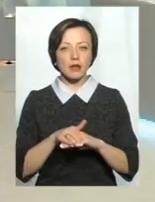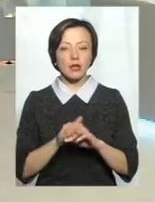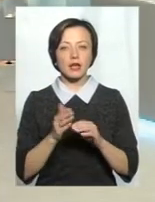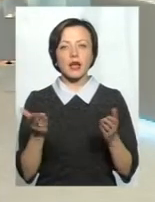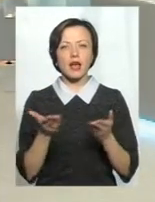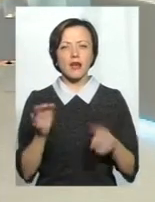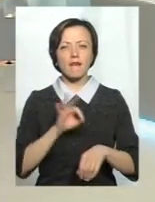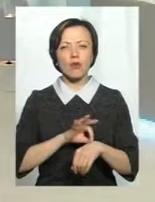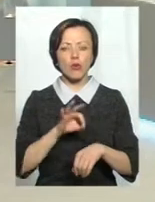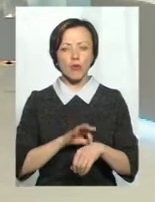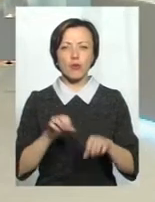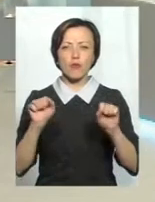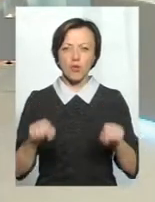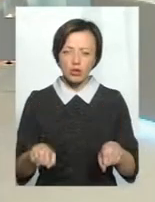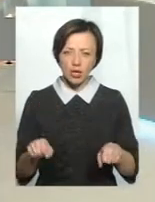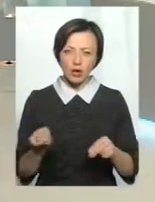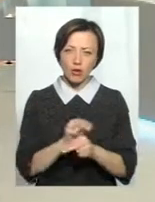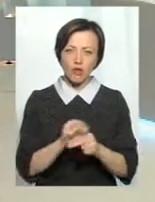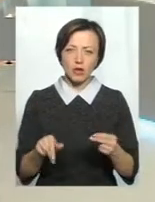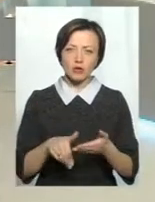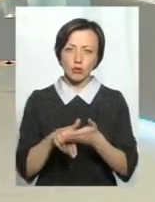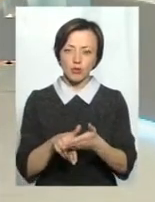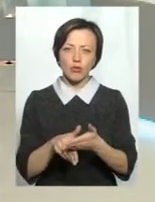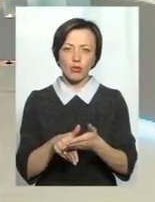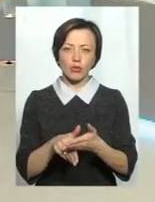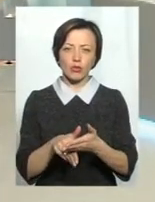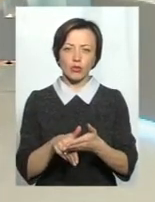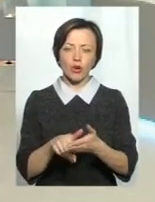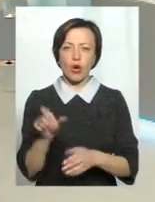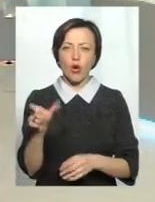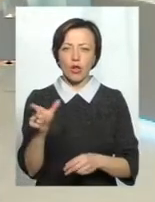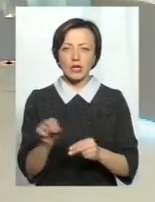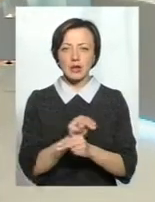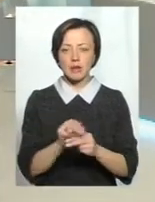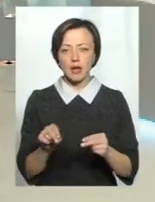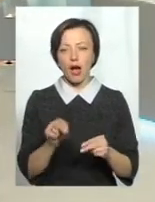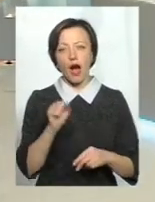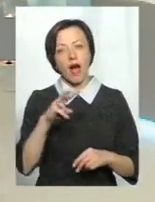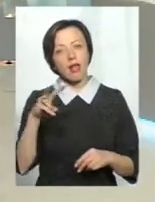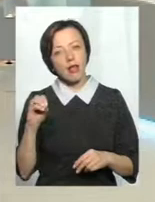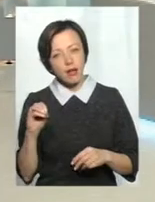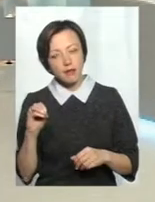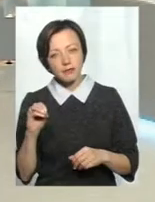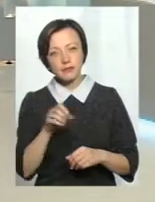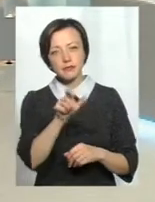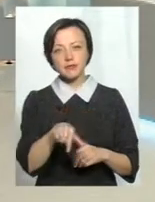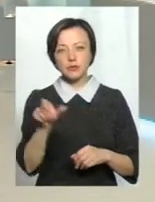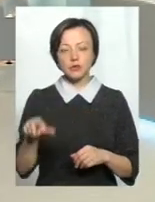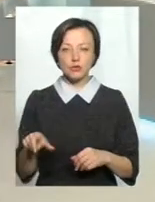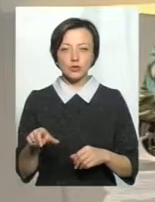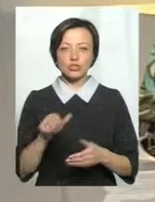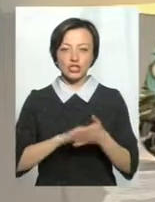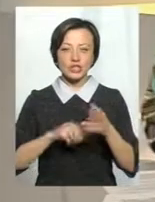які хвороби можна лікувати за допомогою голкотерапії? Проте люди, чи то через